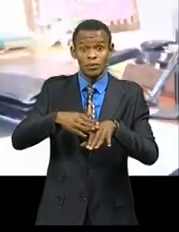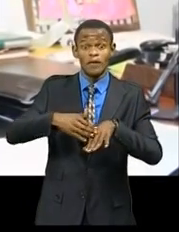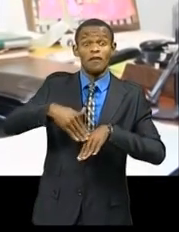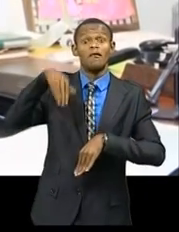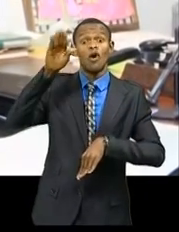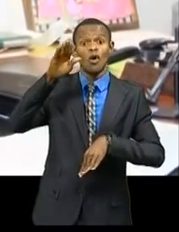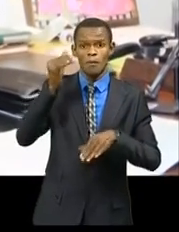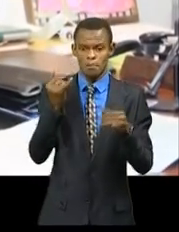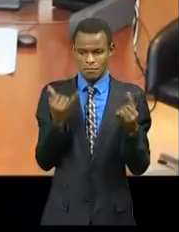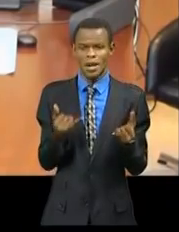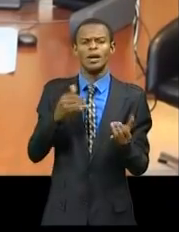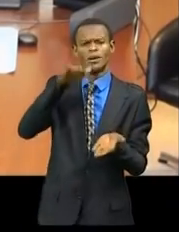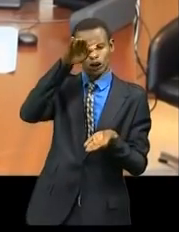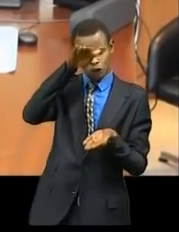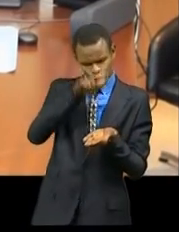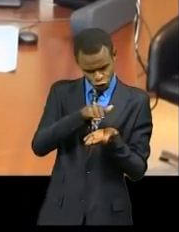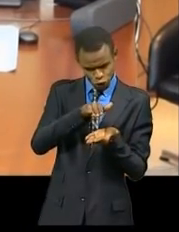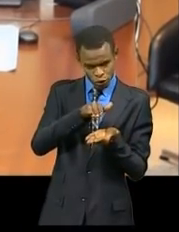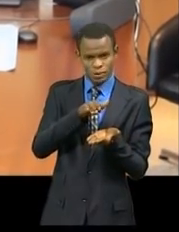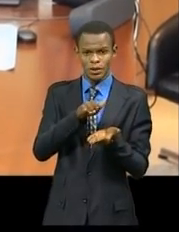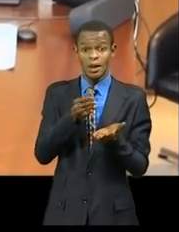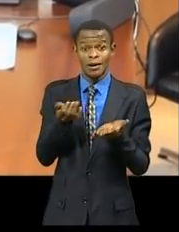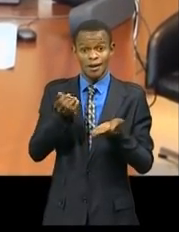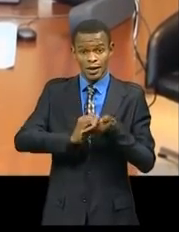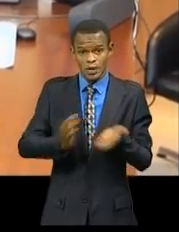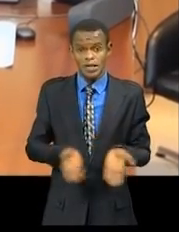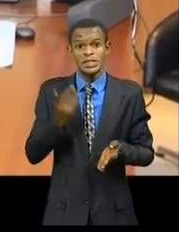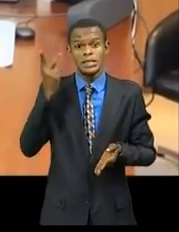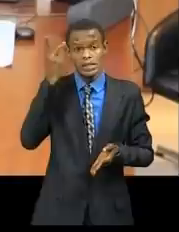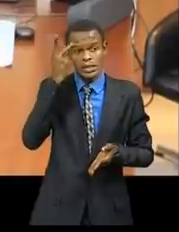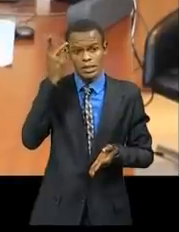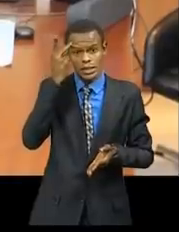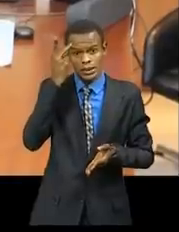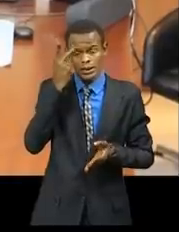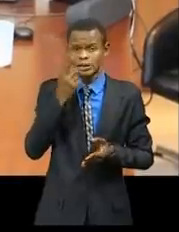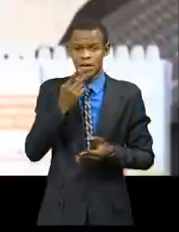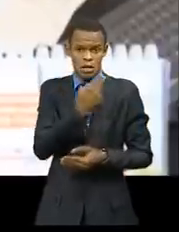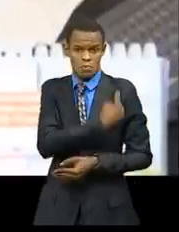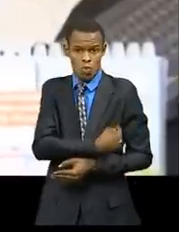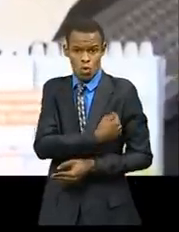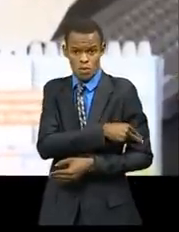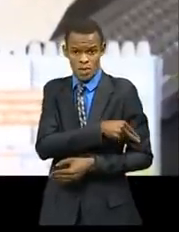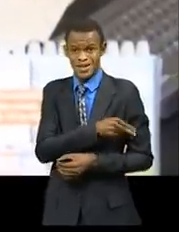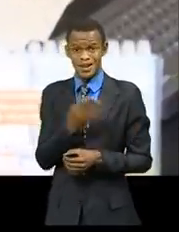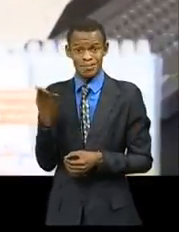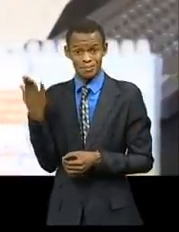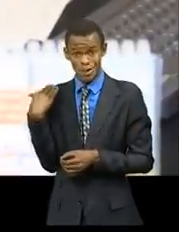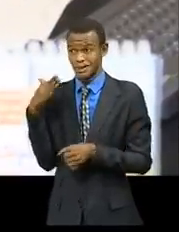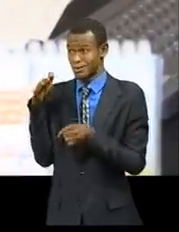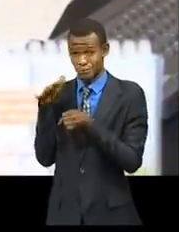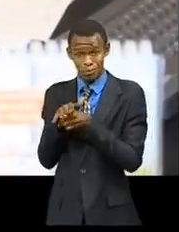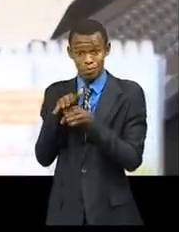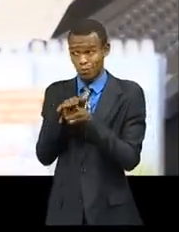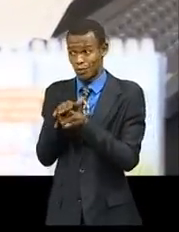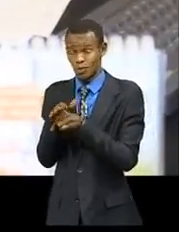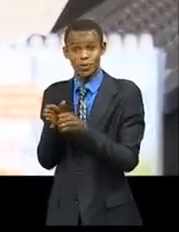présentes à Kinshasa indiquent la baisse du taux allant de 80% à 15% de